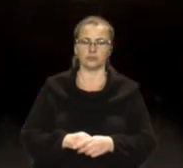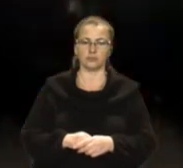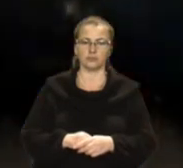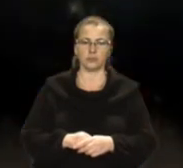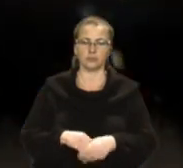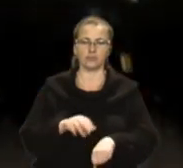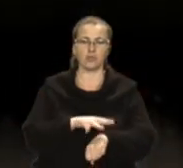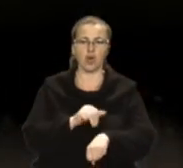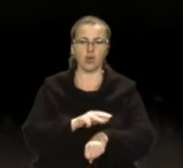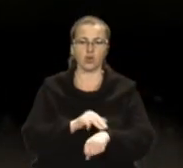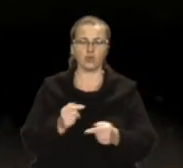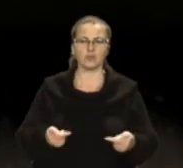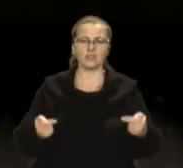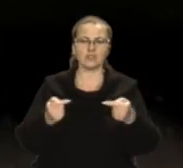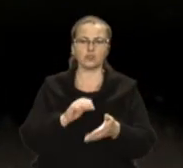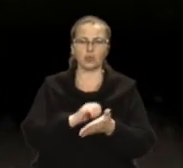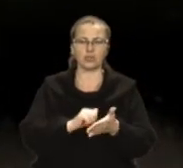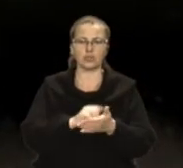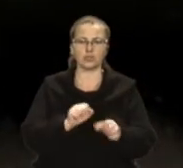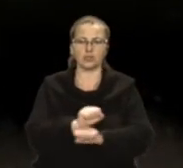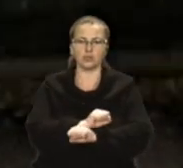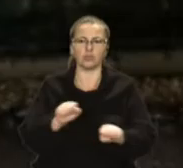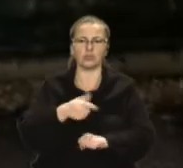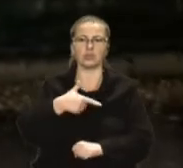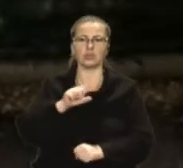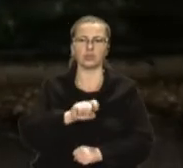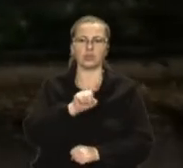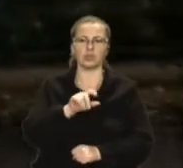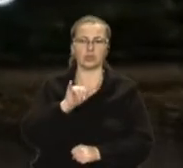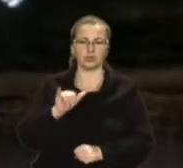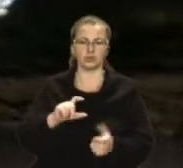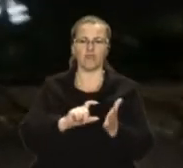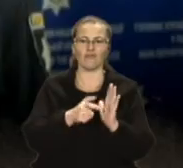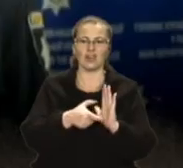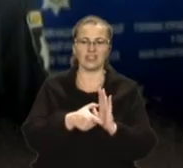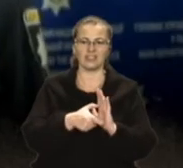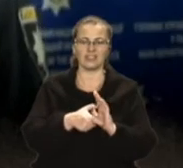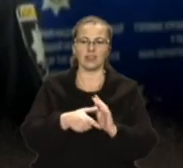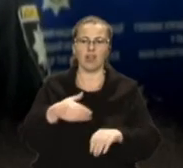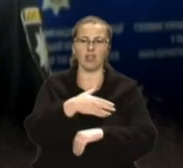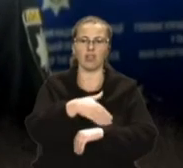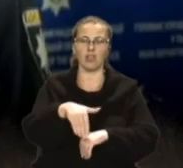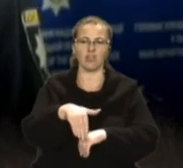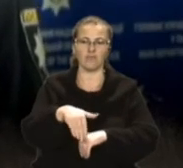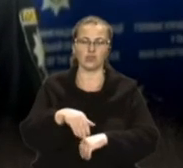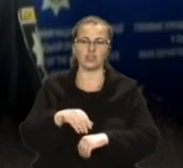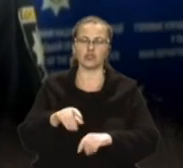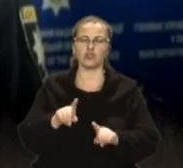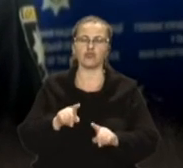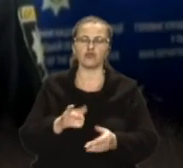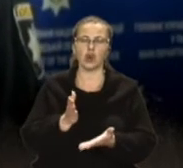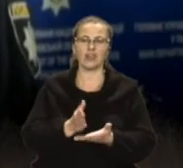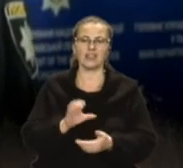Правоохоронці встановлюють причину вибуху газу у квартирі на Сихові. За фактом розпочато кримінальне провадження, за